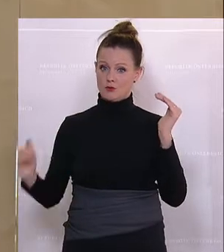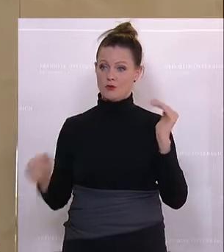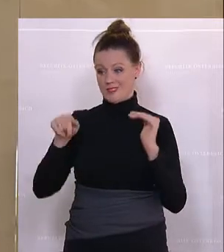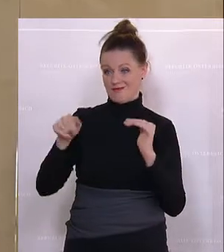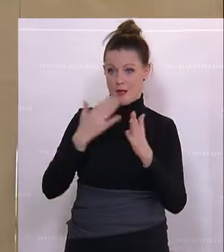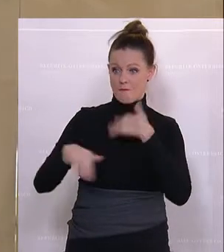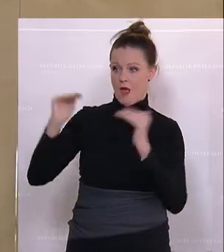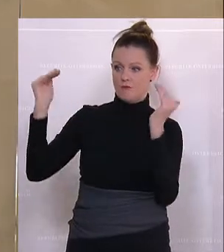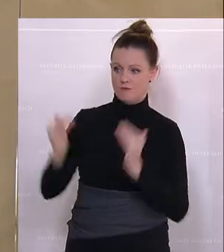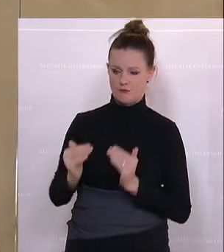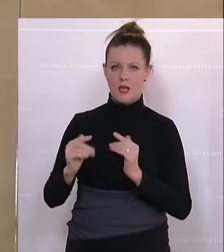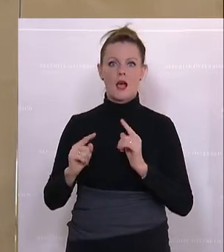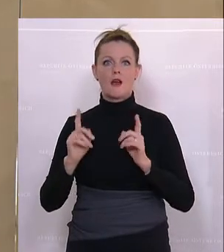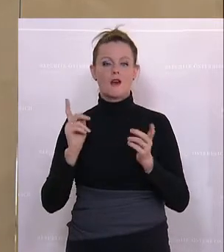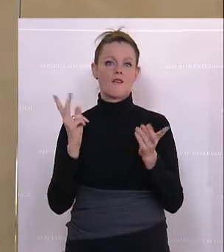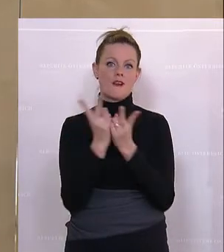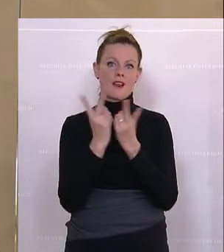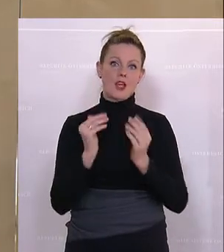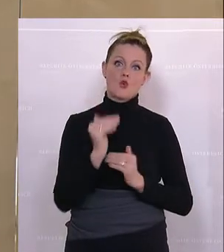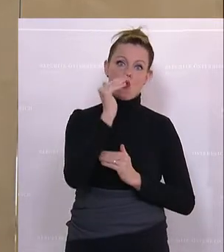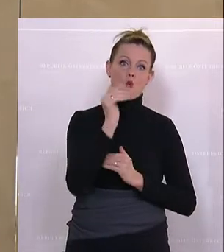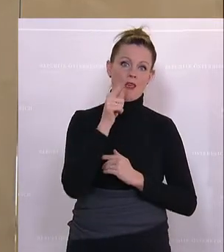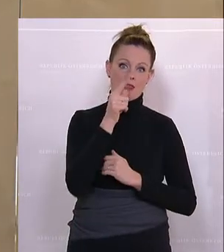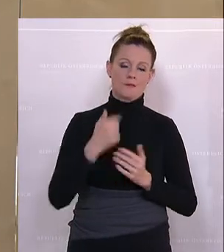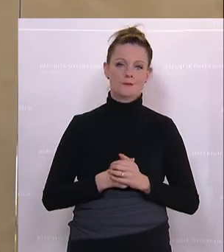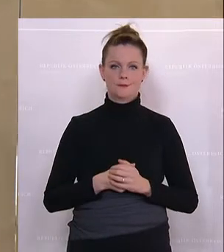abgesenkt als die oberen Stufen.